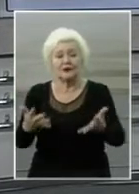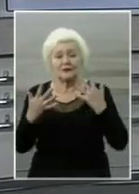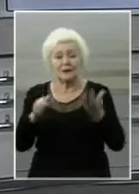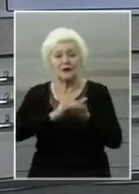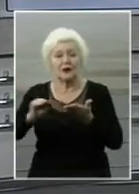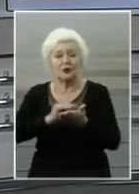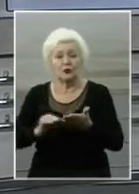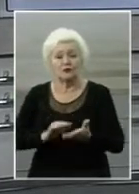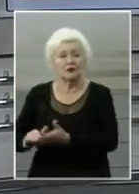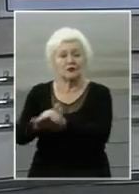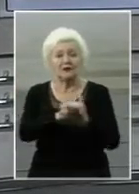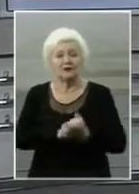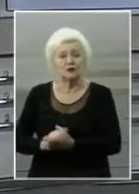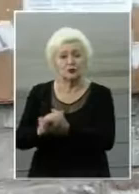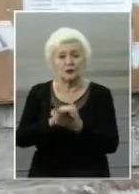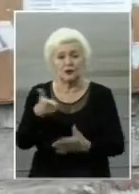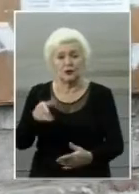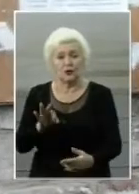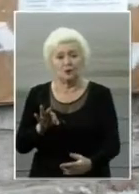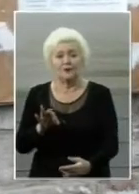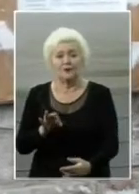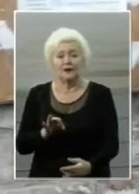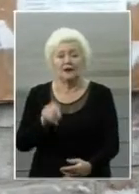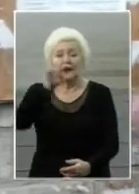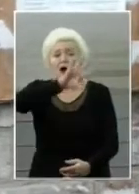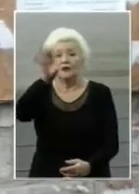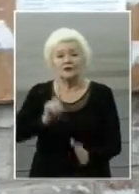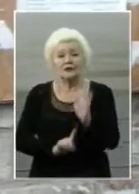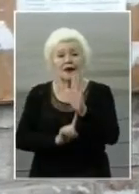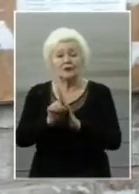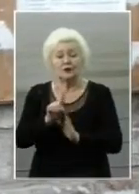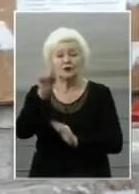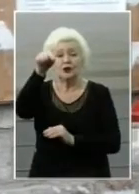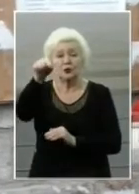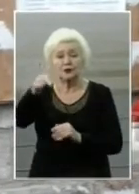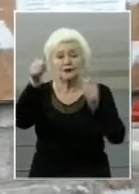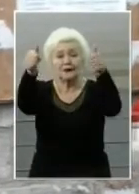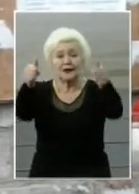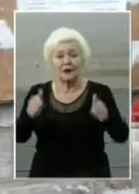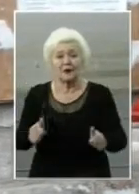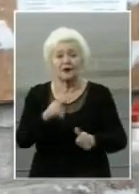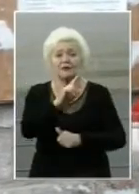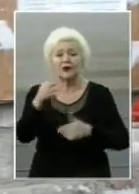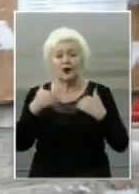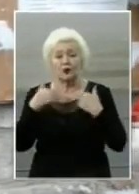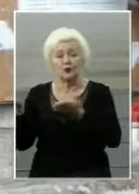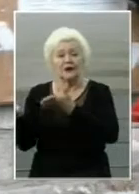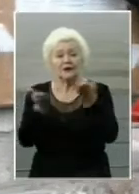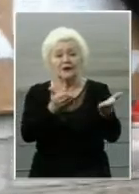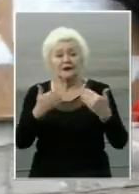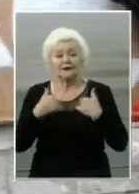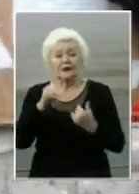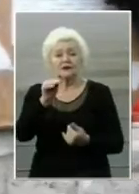кореспонденти Суспільного? Все почалося з оцієї об'яви, яку нам виставив наш